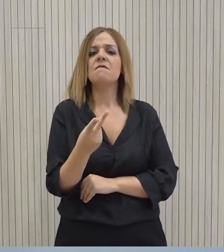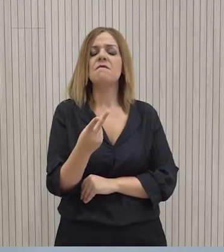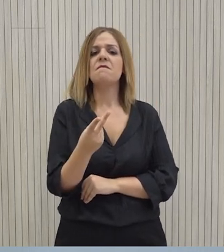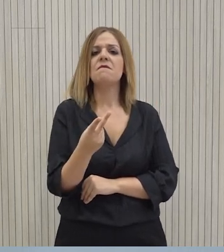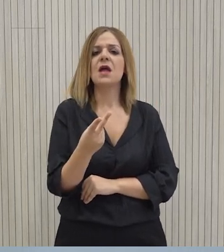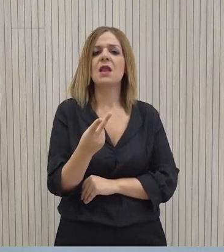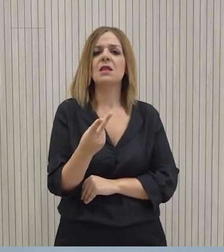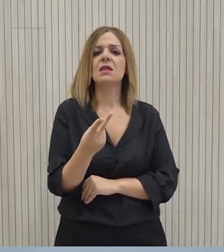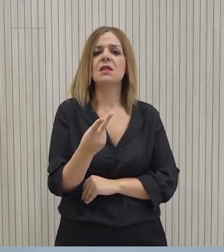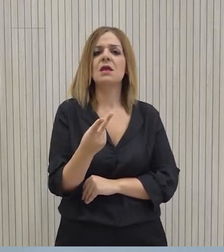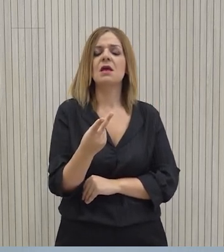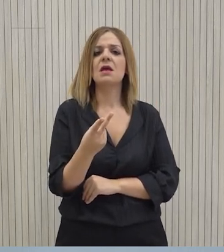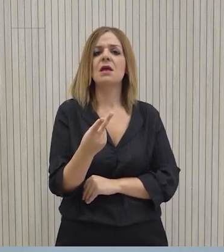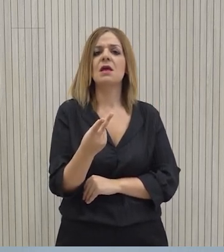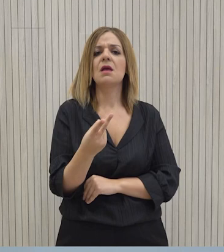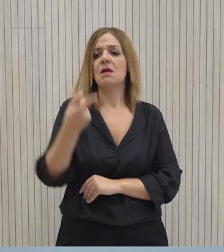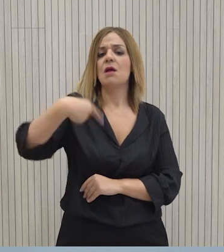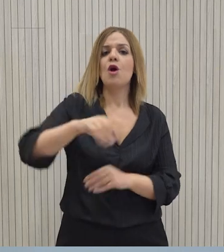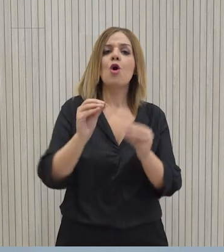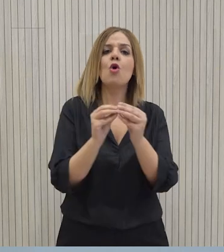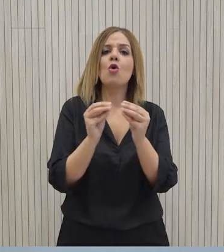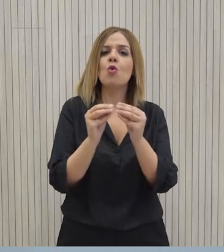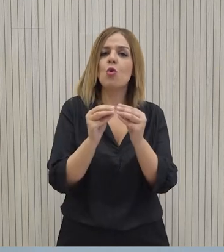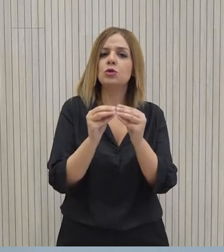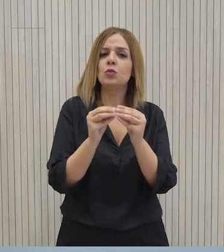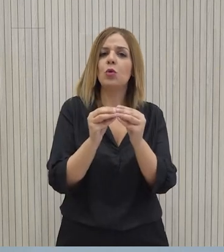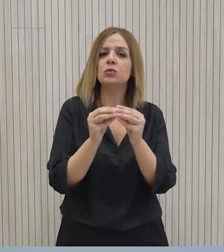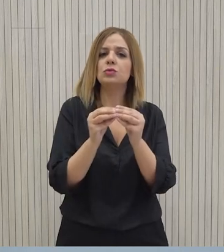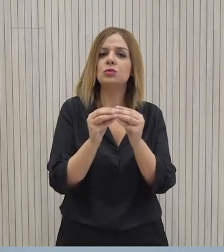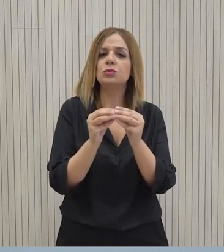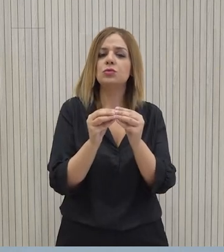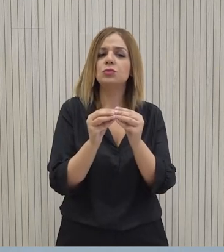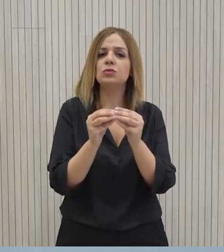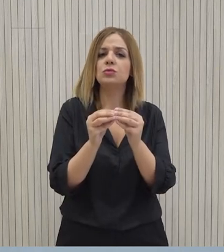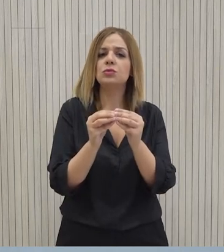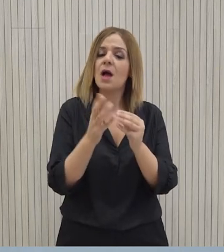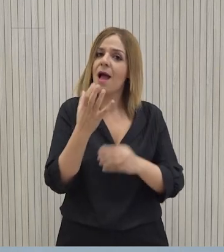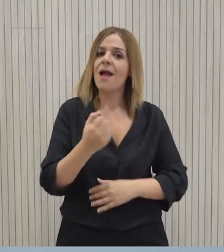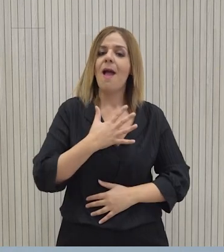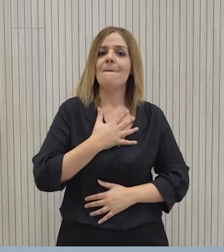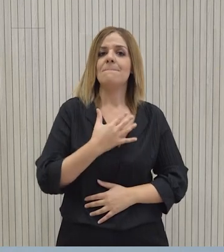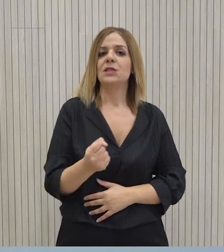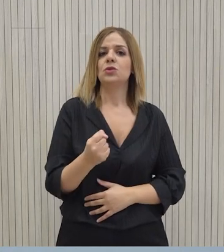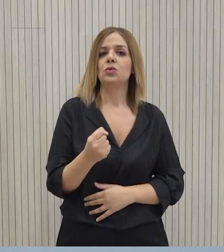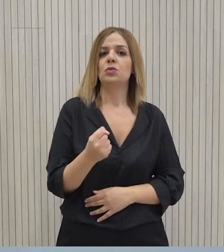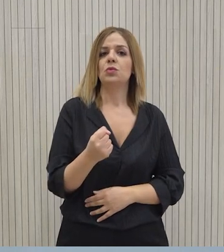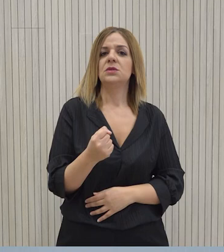η κοινή γνώμη τρέφει μεγάλη εμιστοσύνη